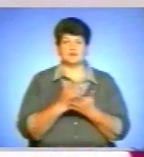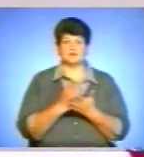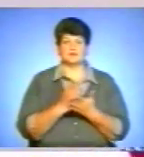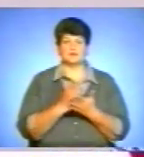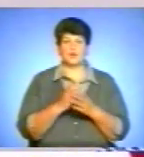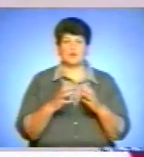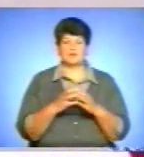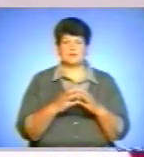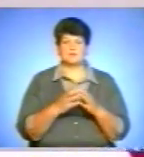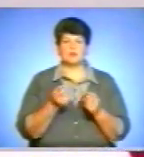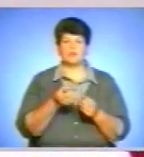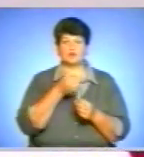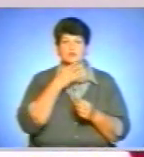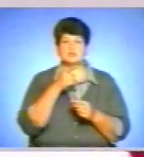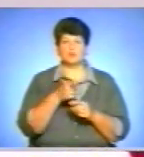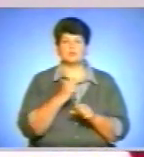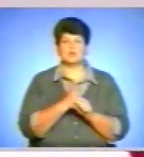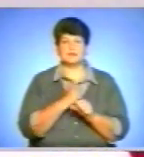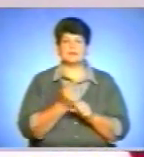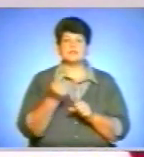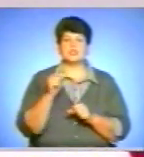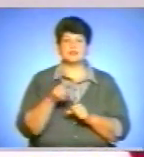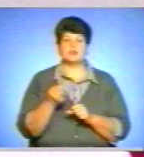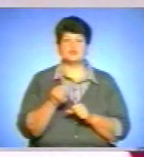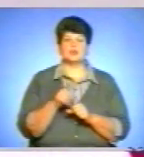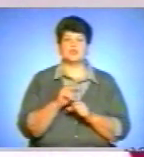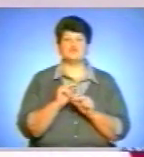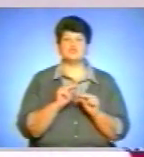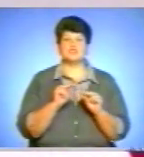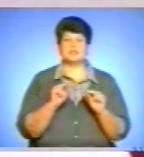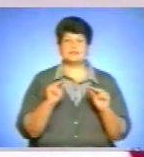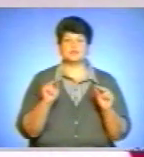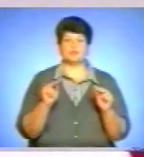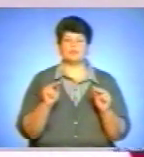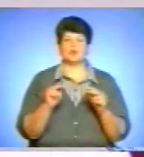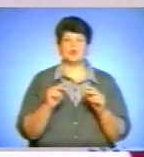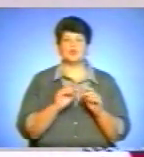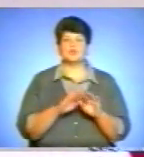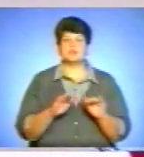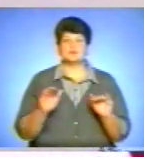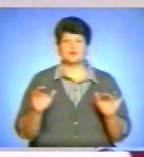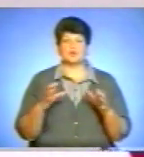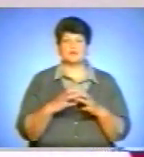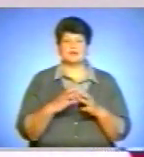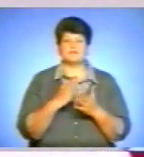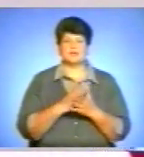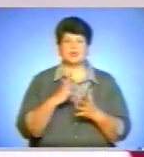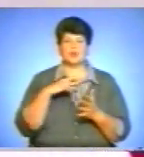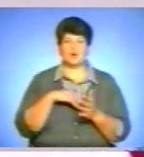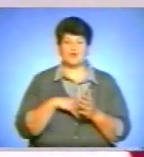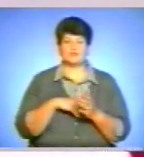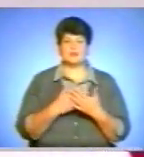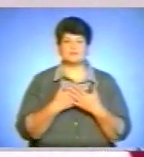Мені повезло тут працювати через те, що і в вчительському, і в учнівському колективі витає духовна атмосфера,